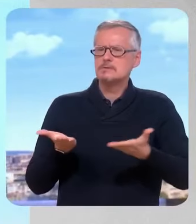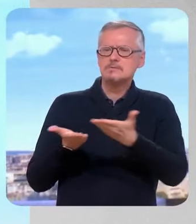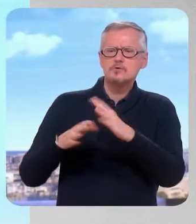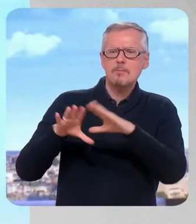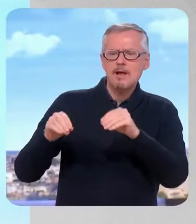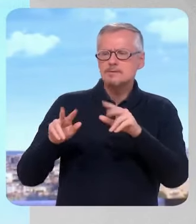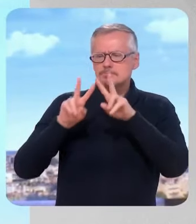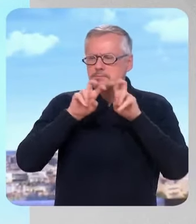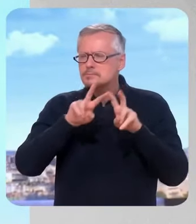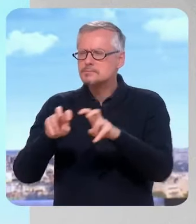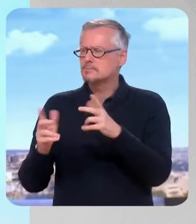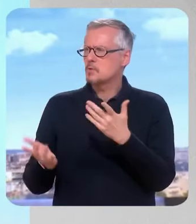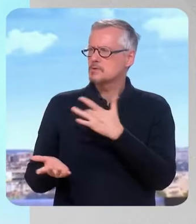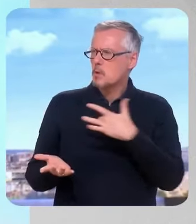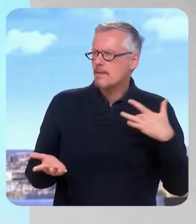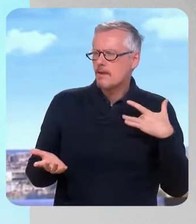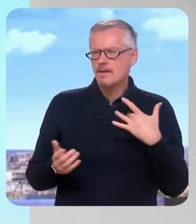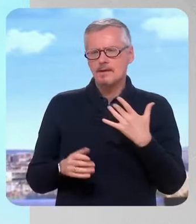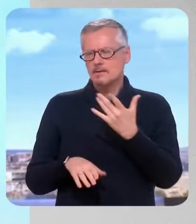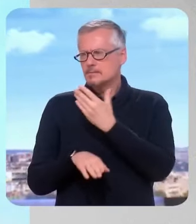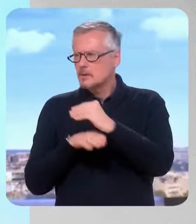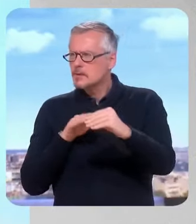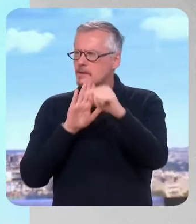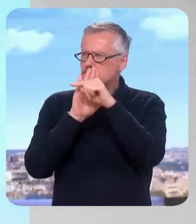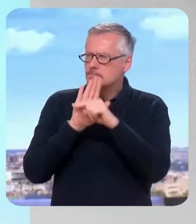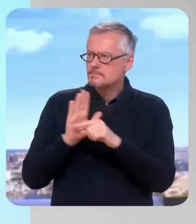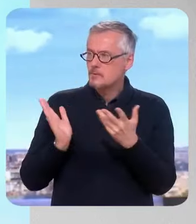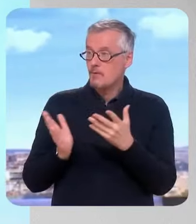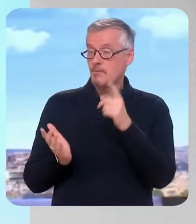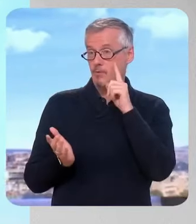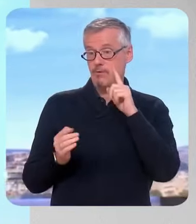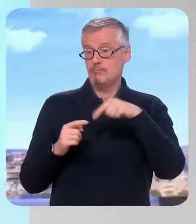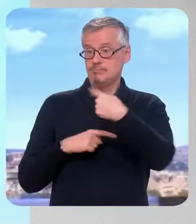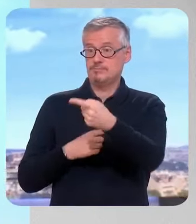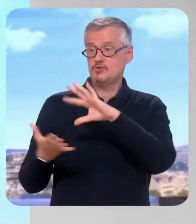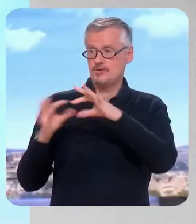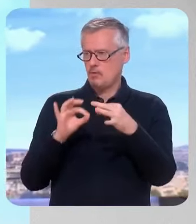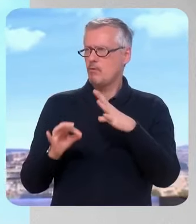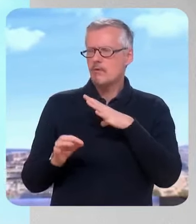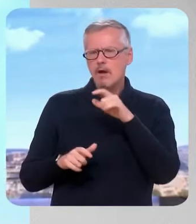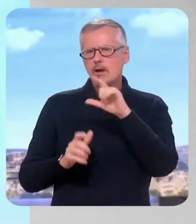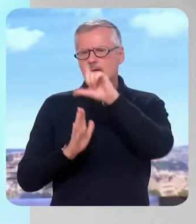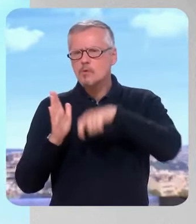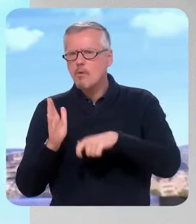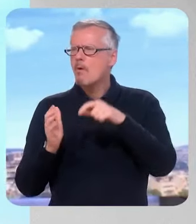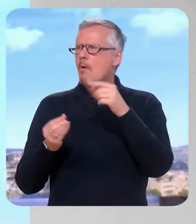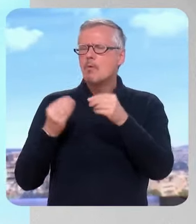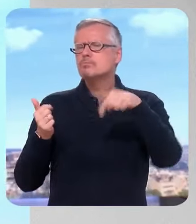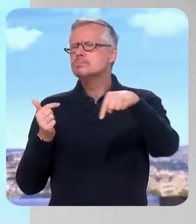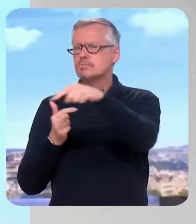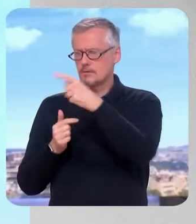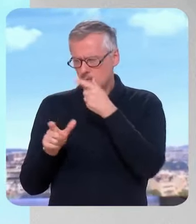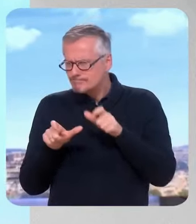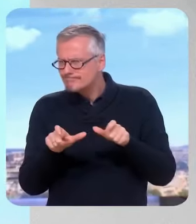repas servis aux spectateurs, aux athlètes, aux journalistes qui sont présents aussi sur les sites. Quel dispositif vous allez déployer en matière de sécurité